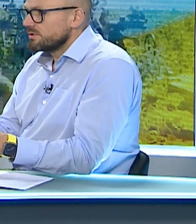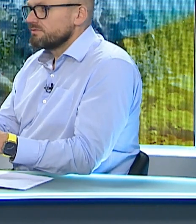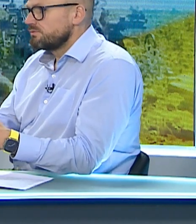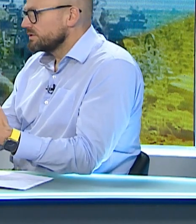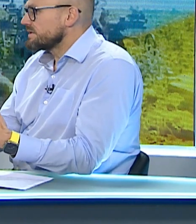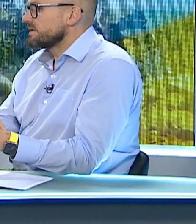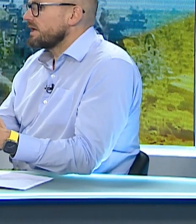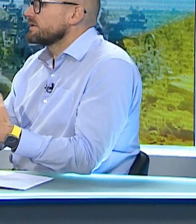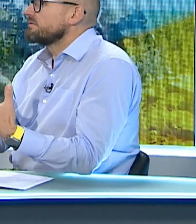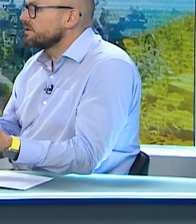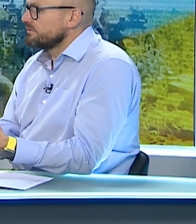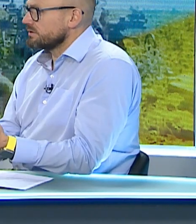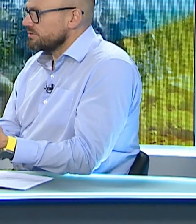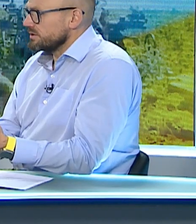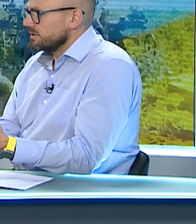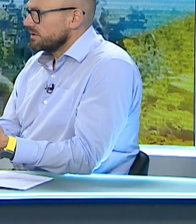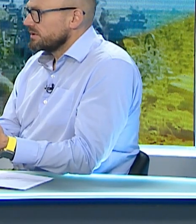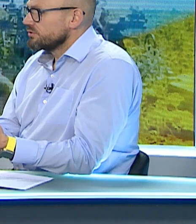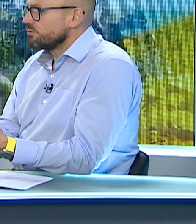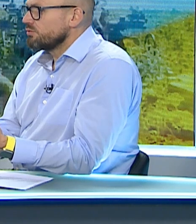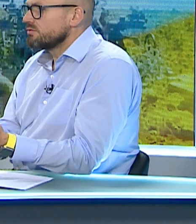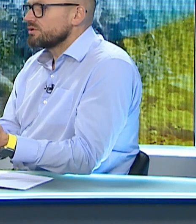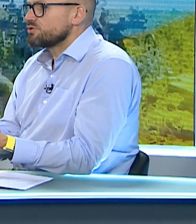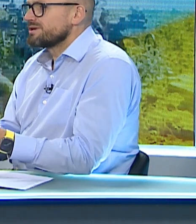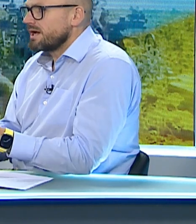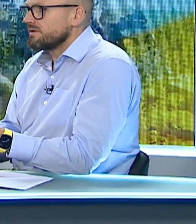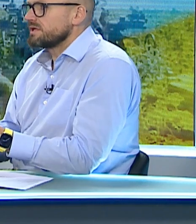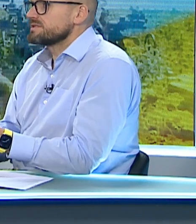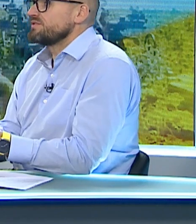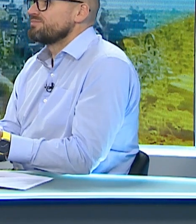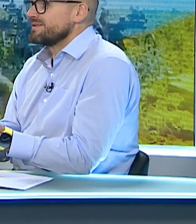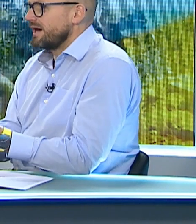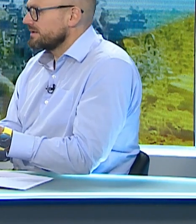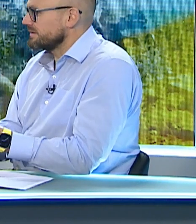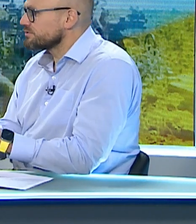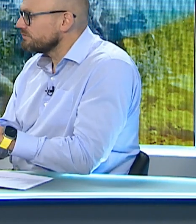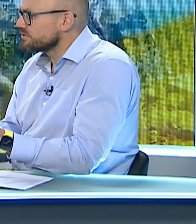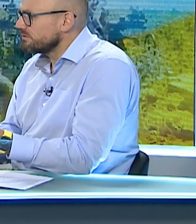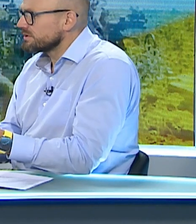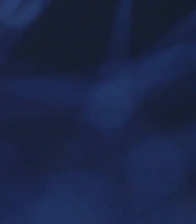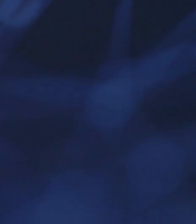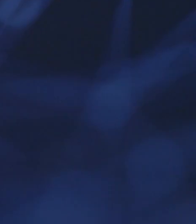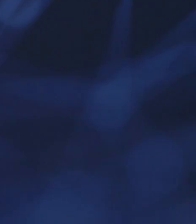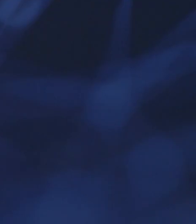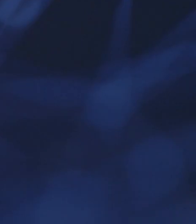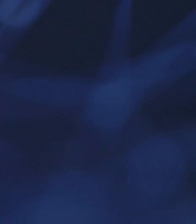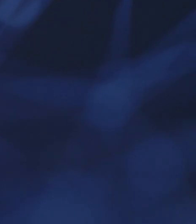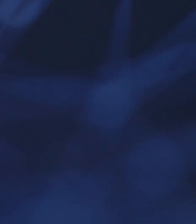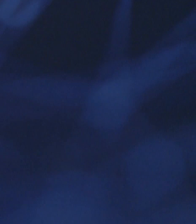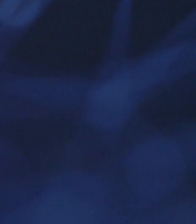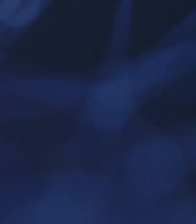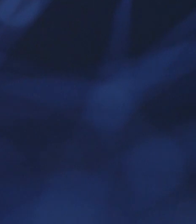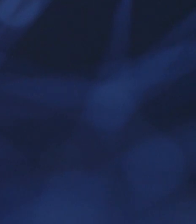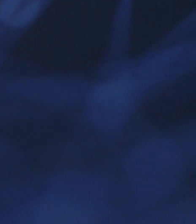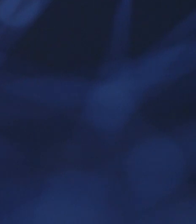І все, і вводиться графік аварійного відключення. Тому, щоб графіки співпадали на 100%, це неможливо. Тому